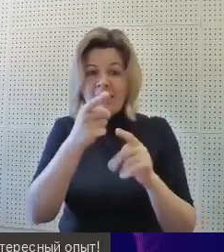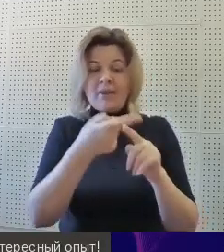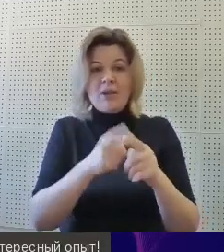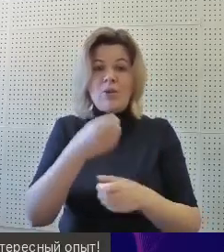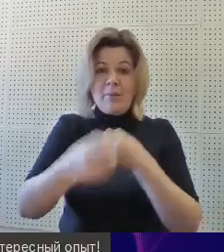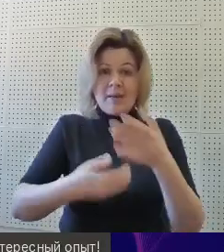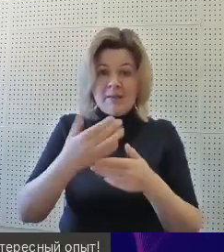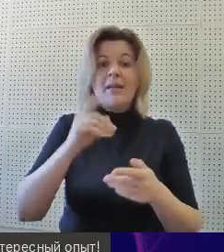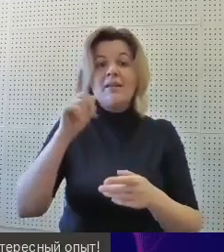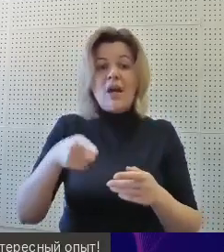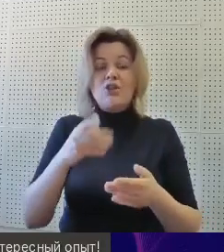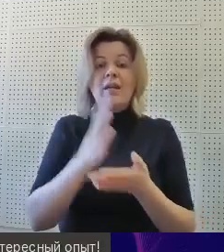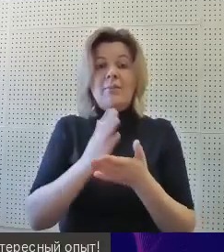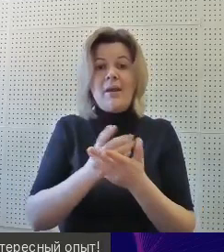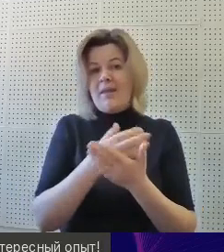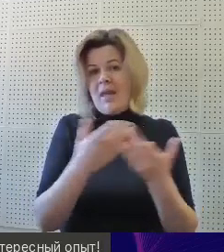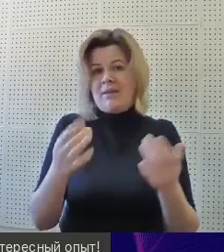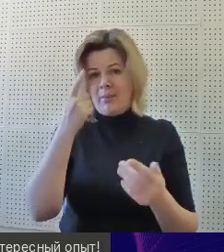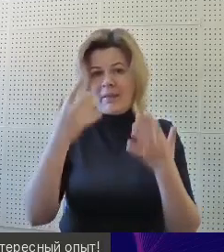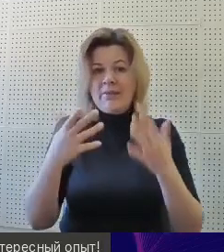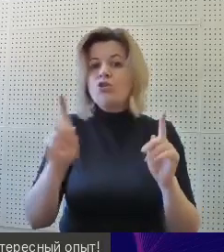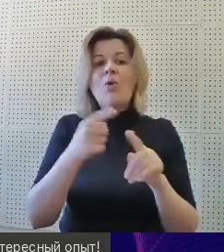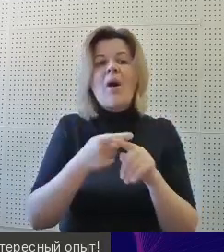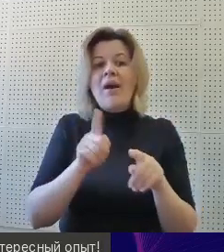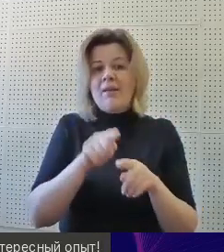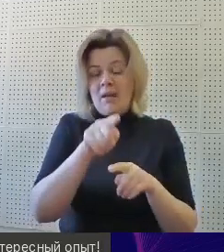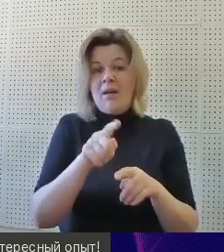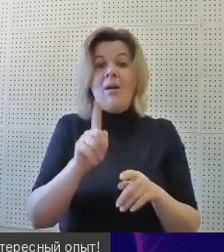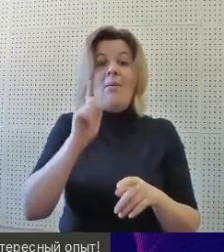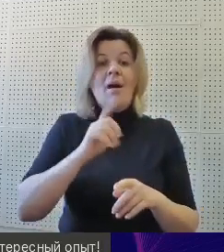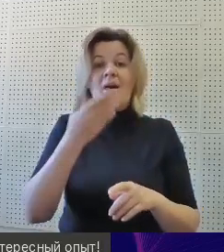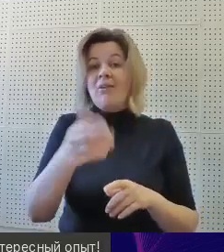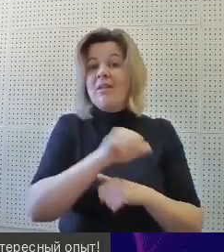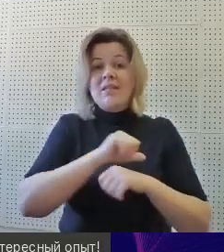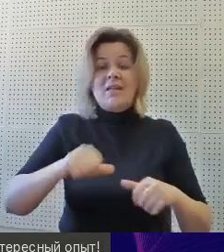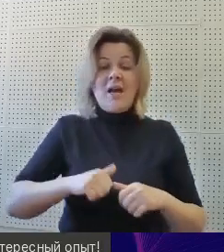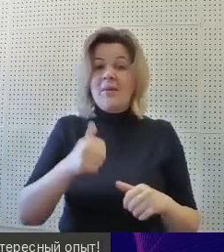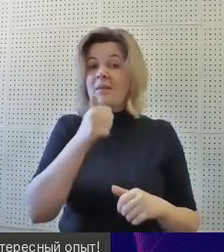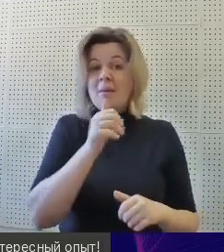имея, будем так говорить, некое представление о том, что это такое. Пока сам не попробуешь